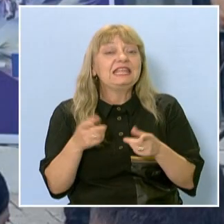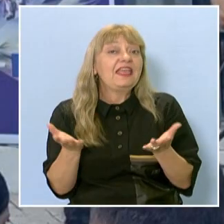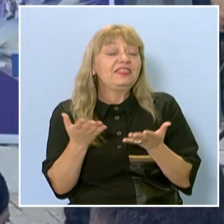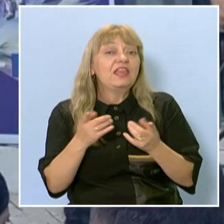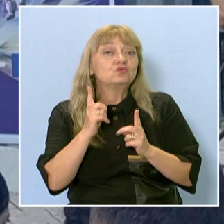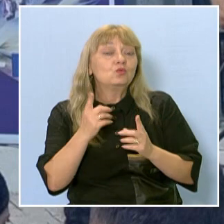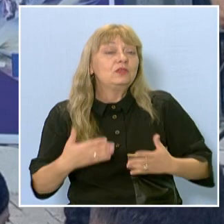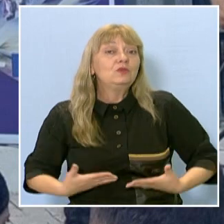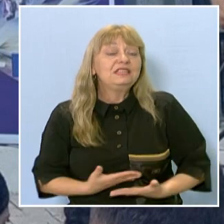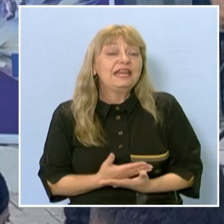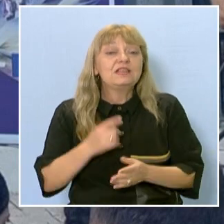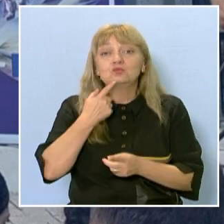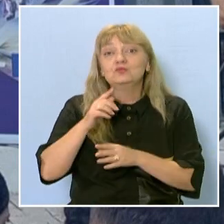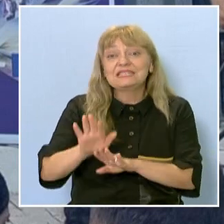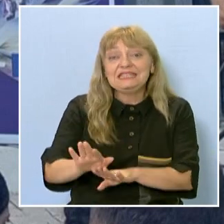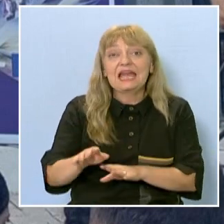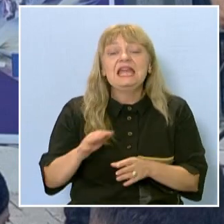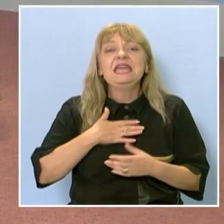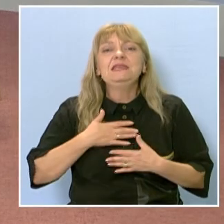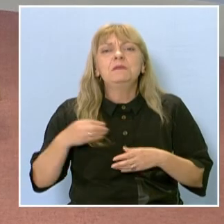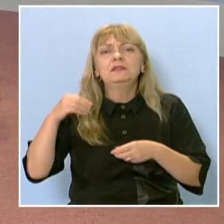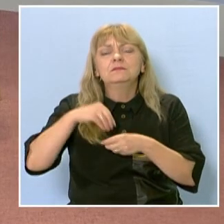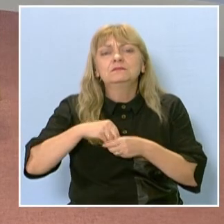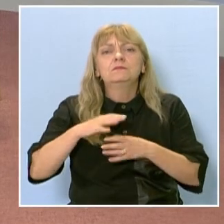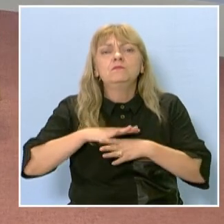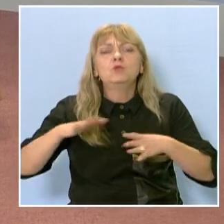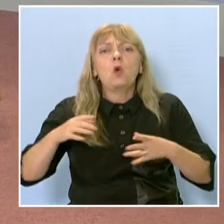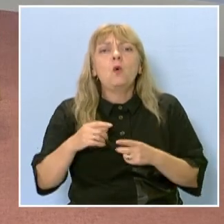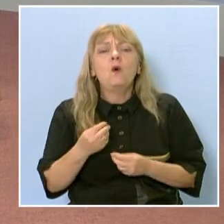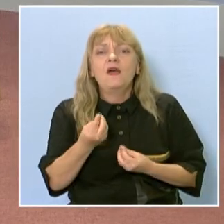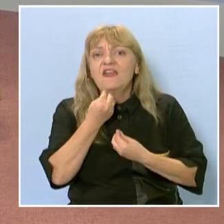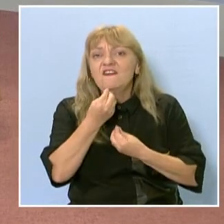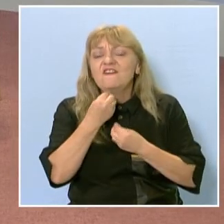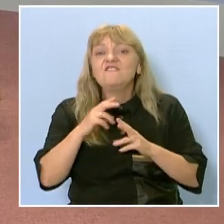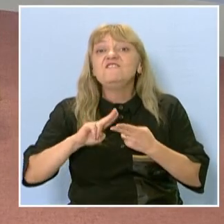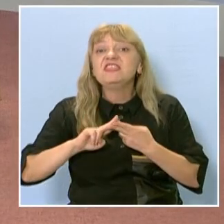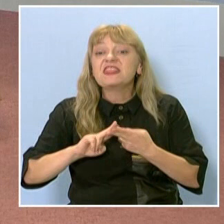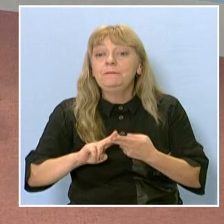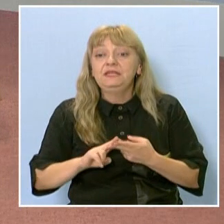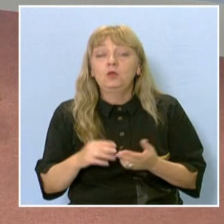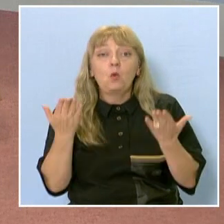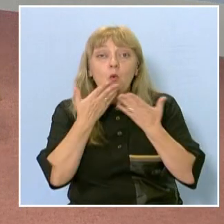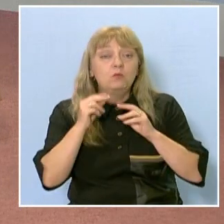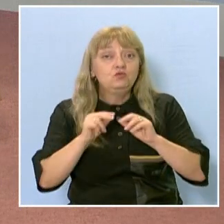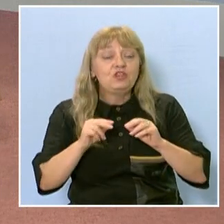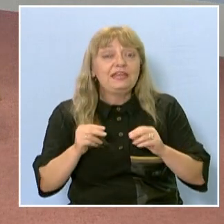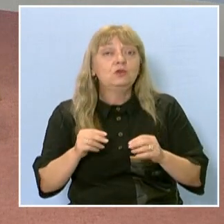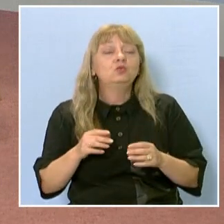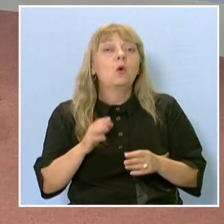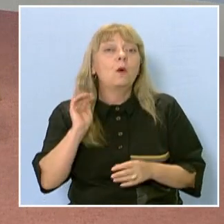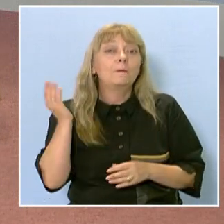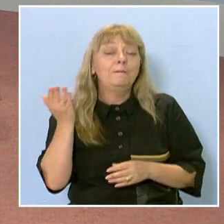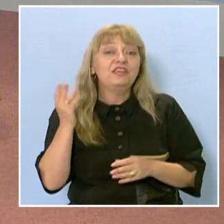интересно за тях, е, че те са пълни с витамини и имат изключително наситен вкус. Обучението трябваше две седмици, за да може все пак,